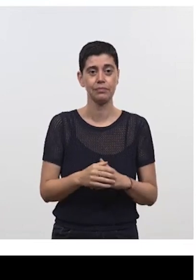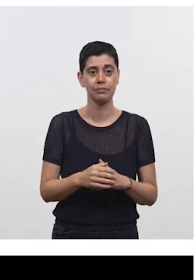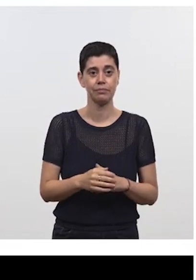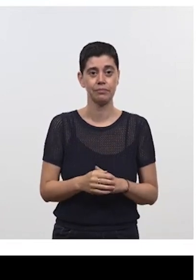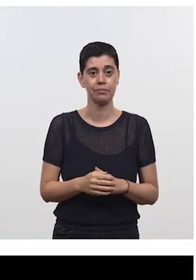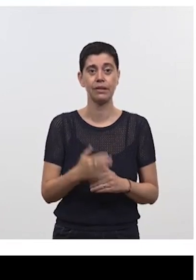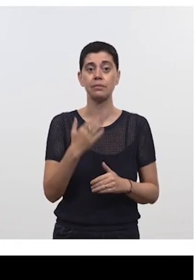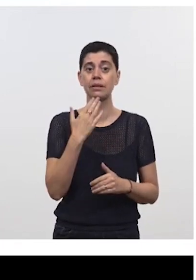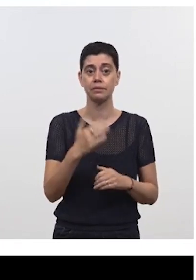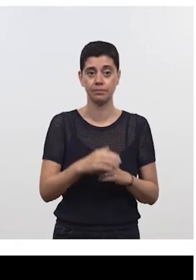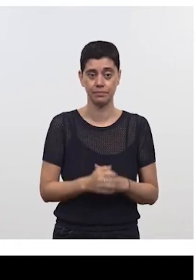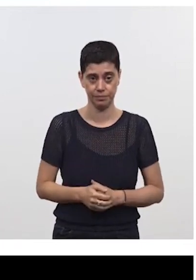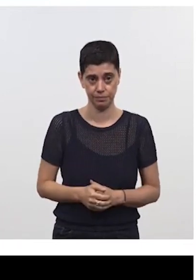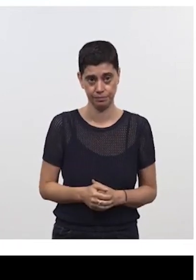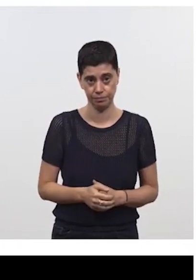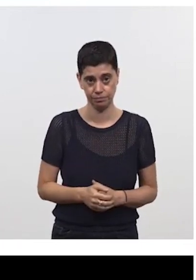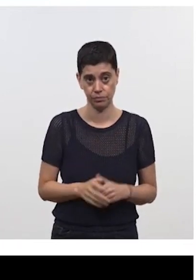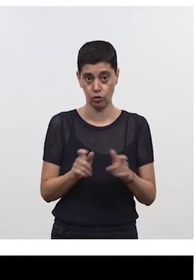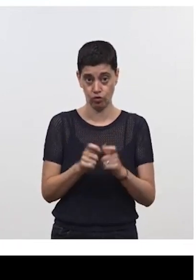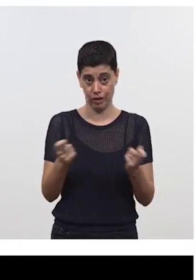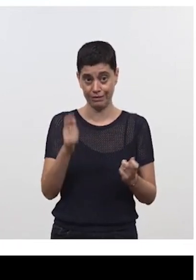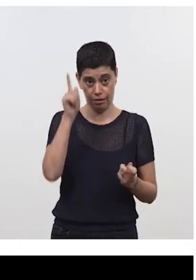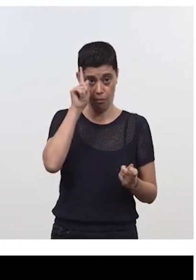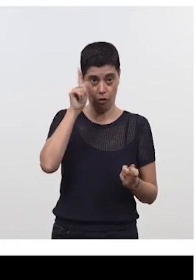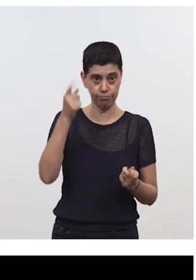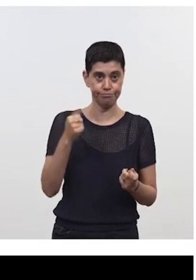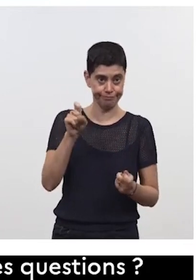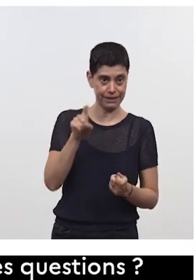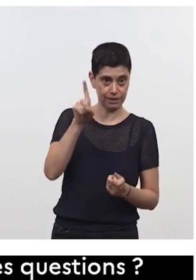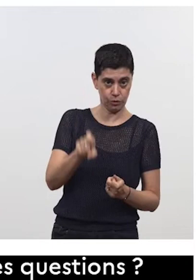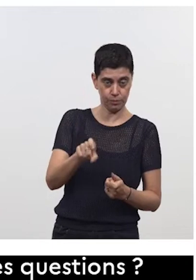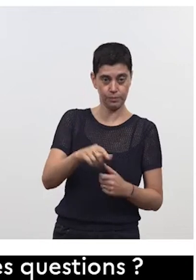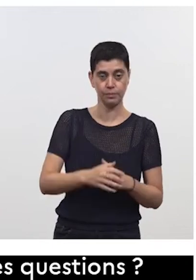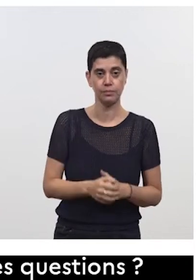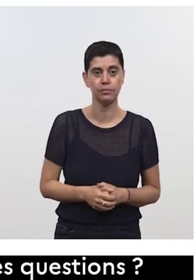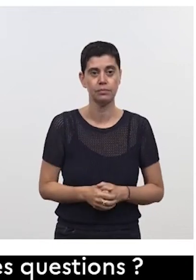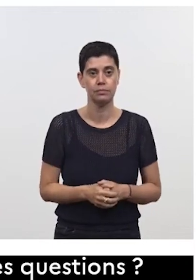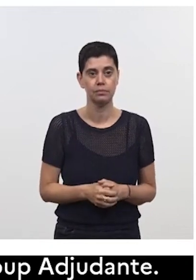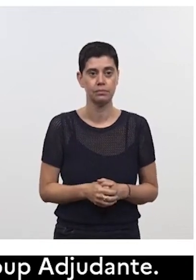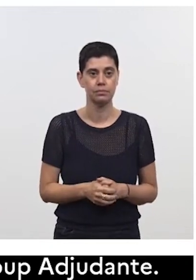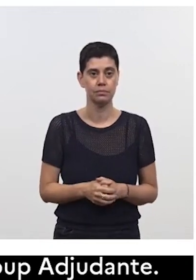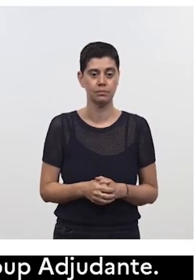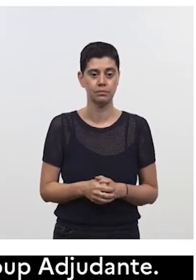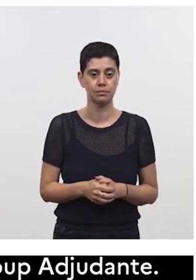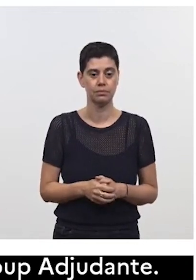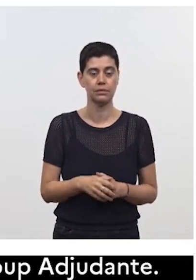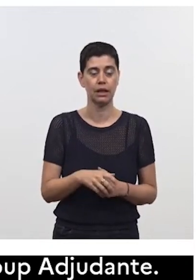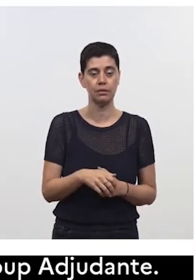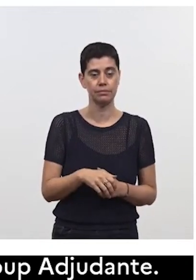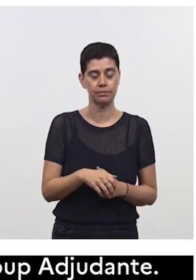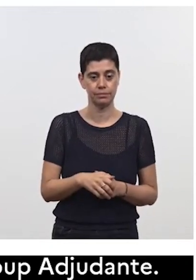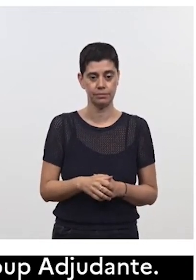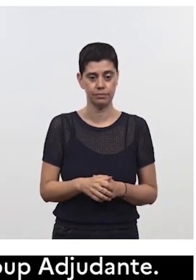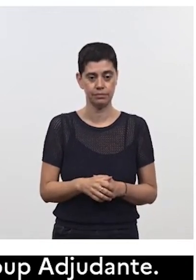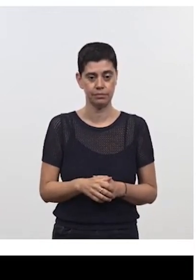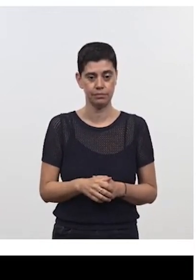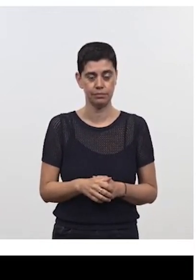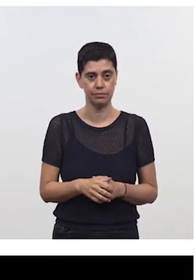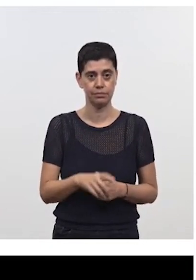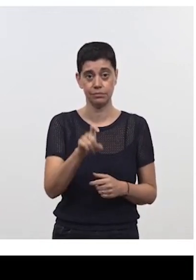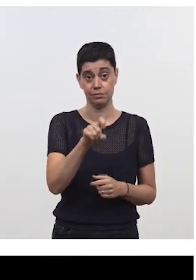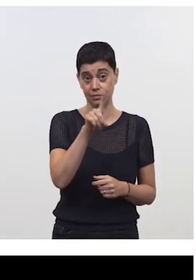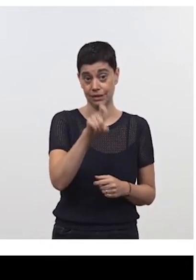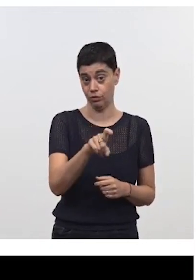Gregor Waschinski de Handelsblatt. Herr Minister Pistorius, die deutsche Rüstungsbranche hat sich ja auf europäischer